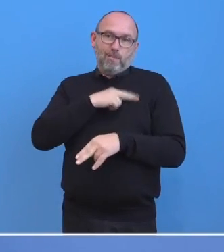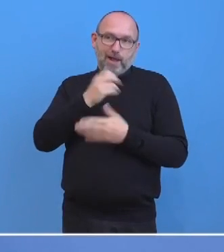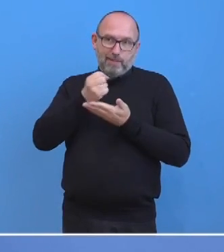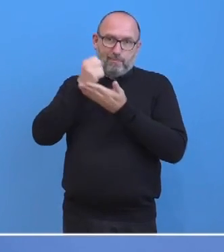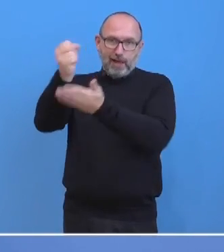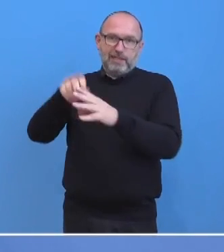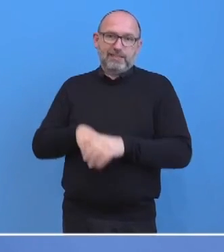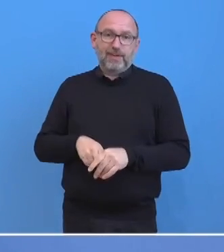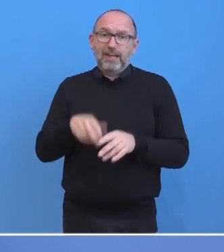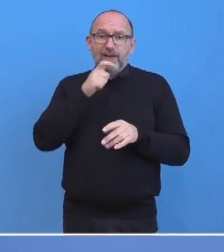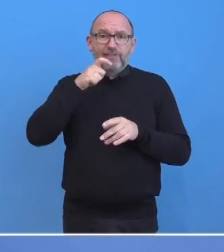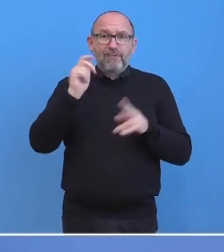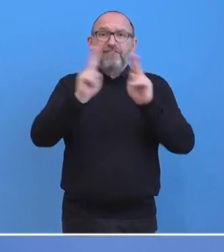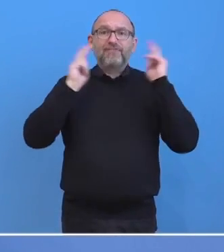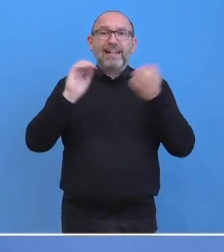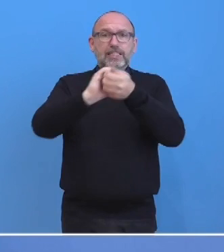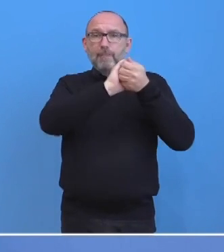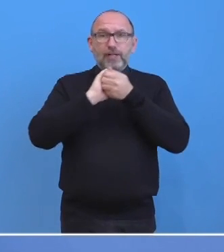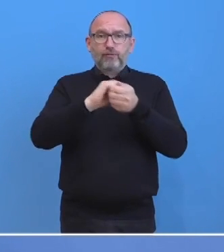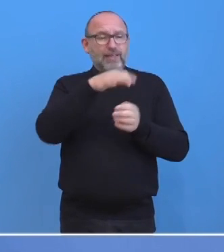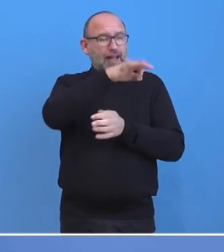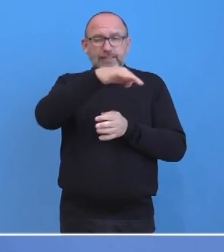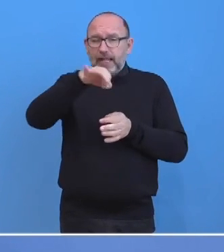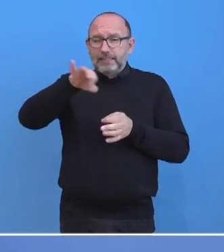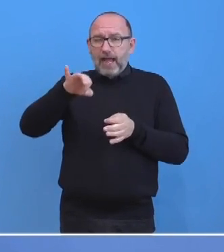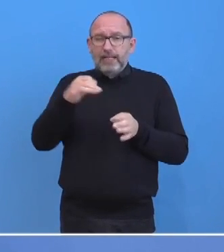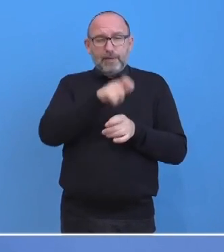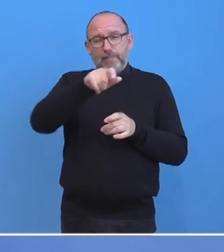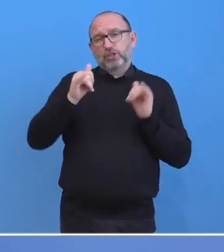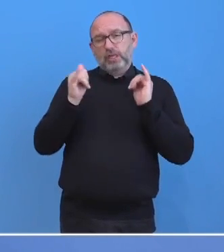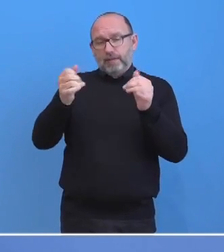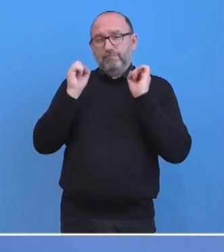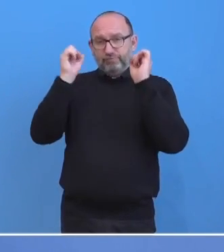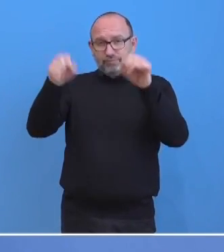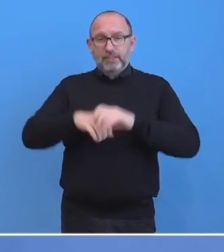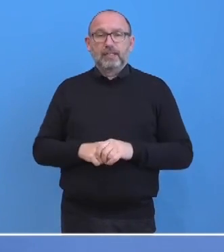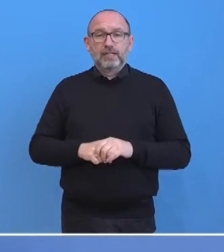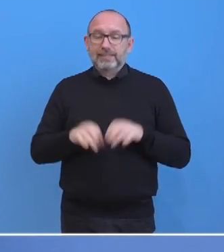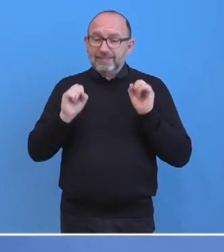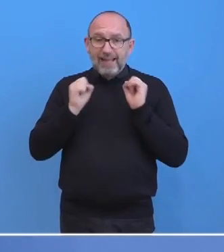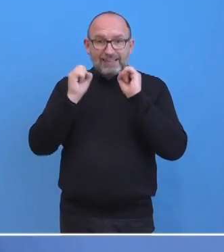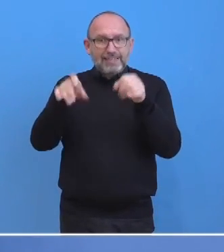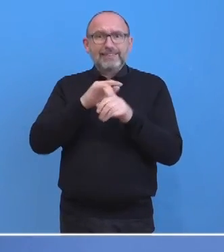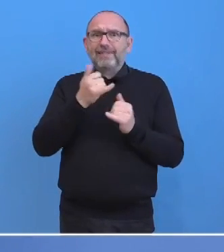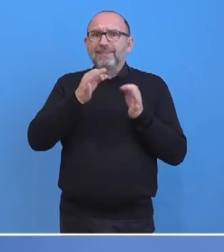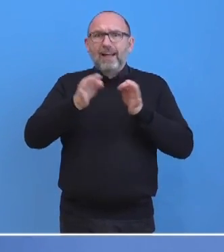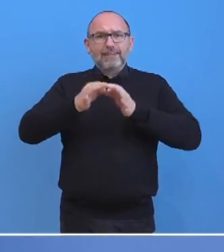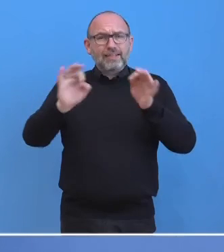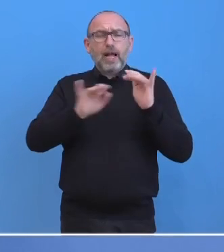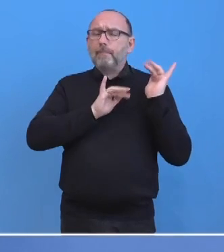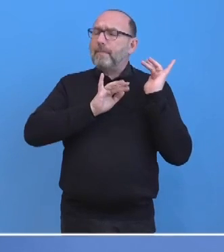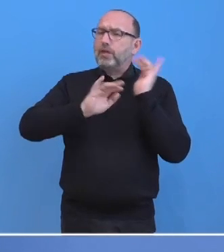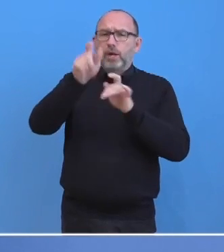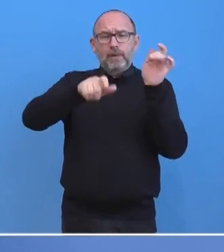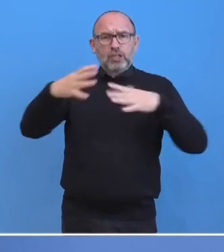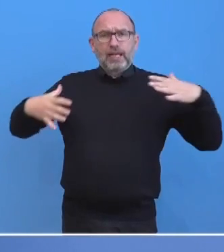für die Verantwortung der Weltgemeinschaft für jedes einzelne Menschenleben. Sein unermüdlicher Einsatz rettet jeden Tag Millionen Menschen vor Hunger und Mangelernährung.